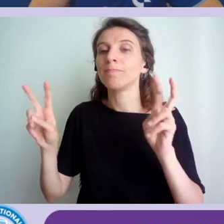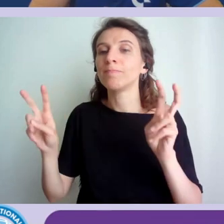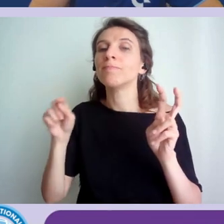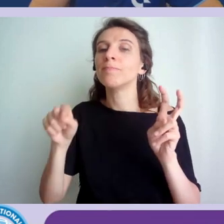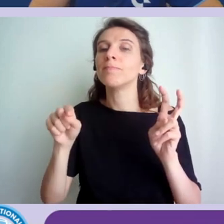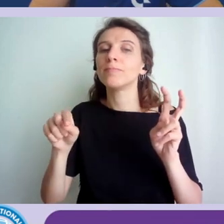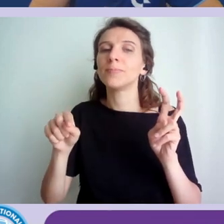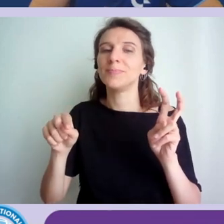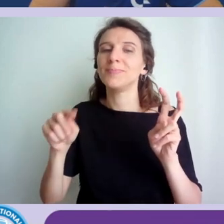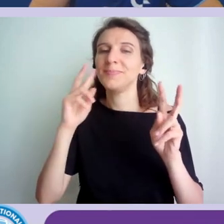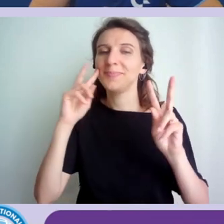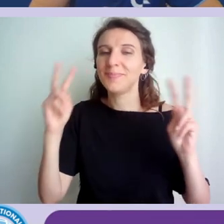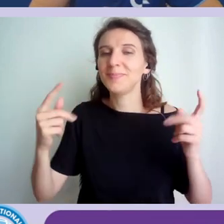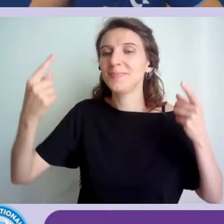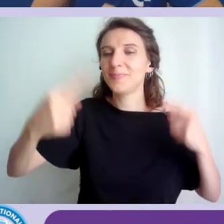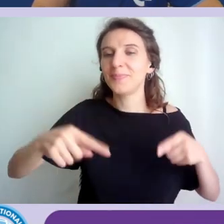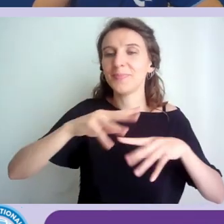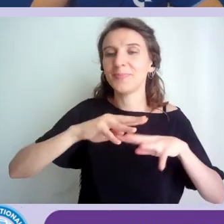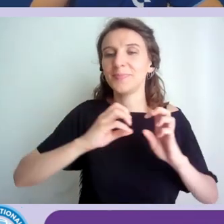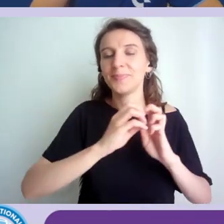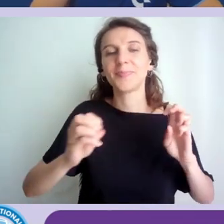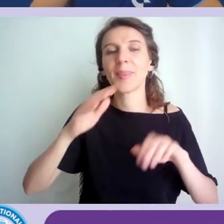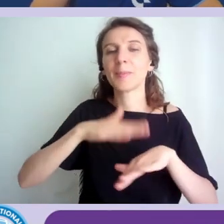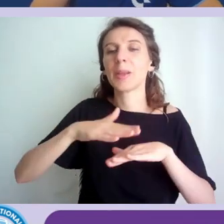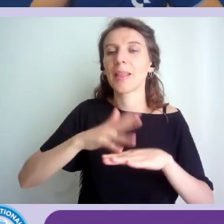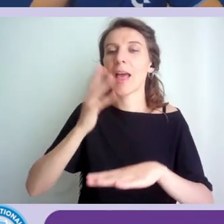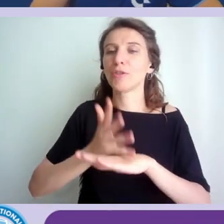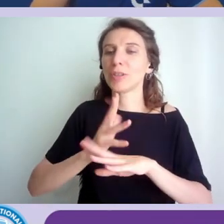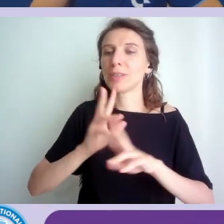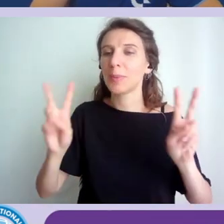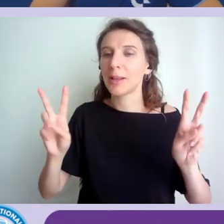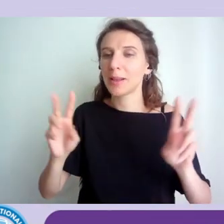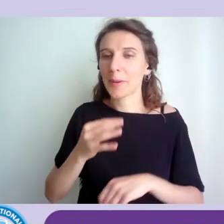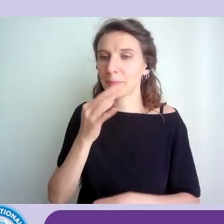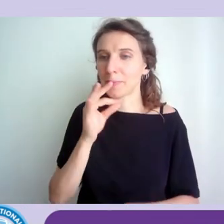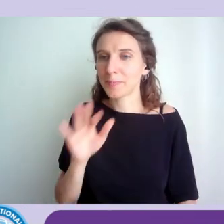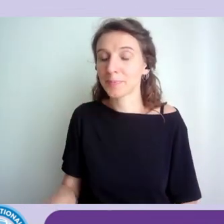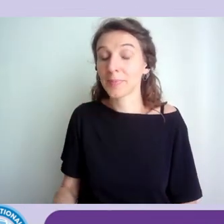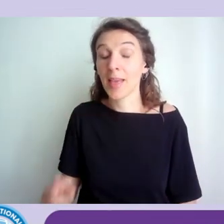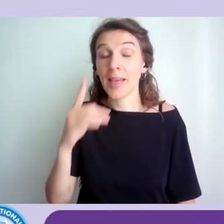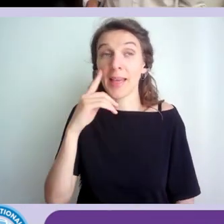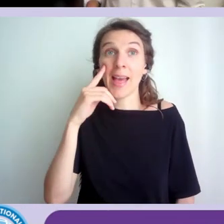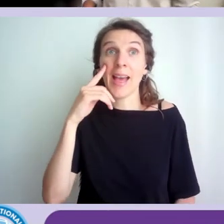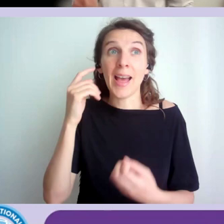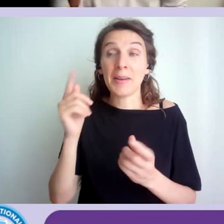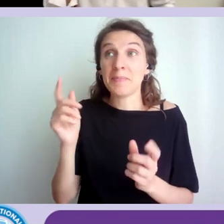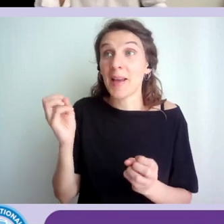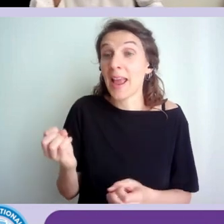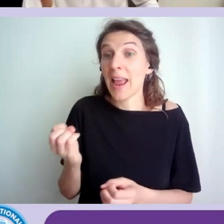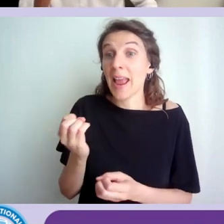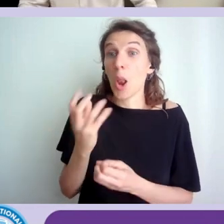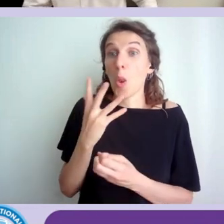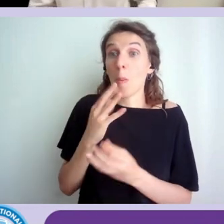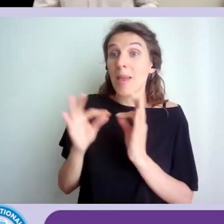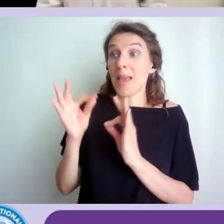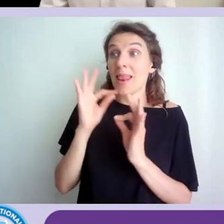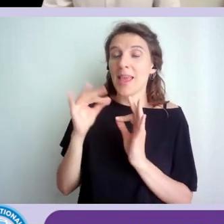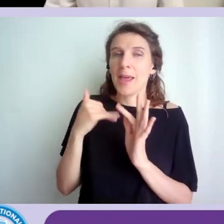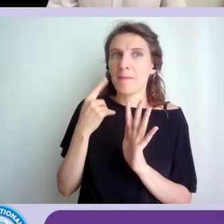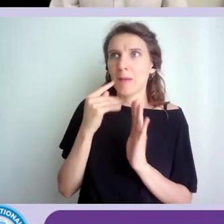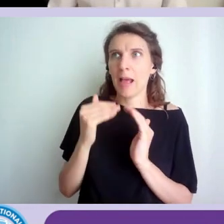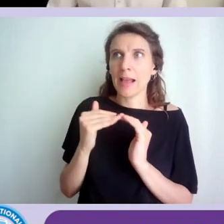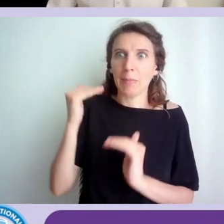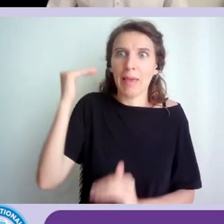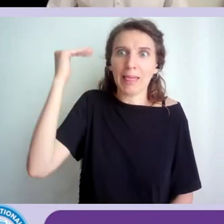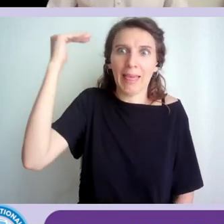interdisciplinare nell'esperienza dell'accessibilità. Beh, illuminerà mi sembra un'aspettativa forse troppo alta, però